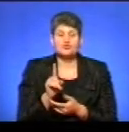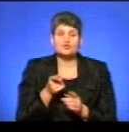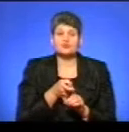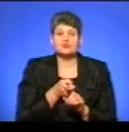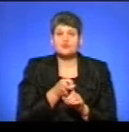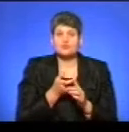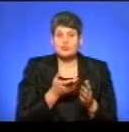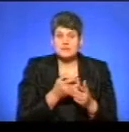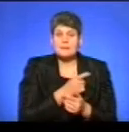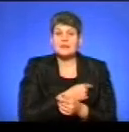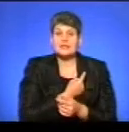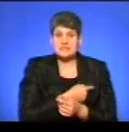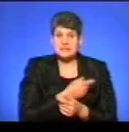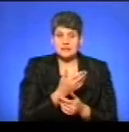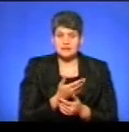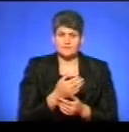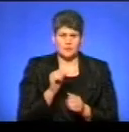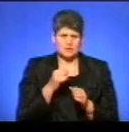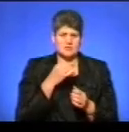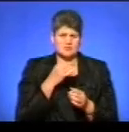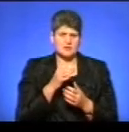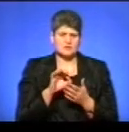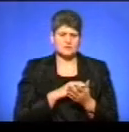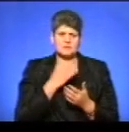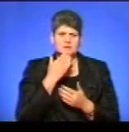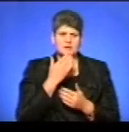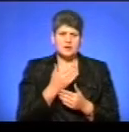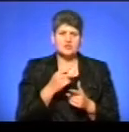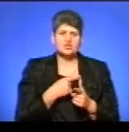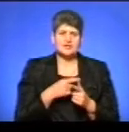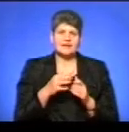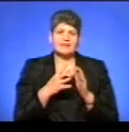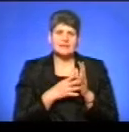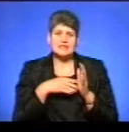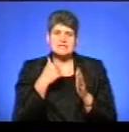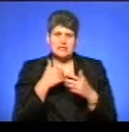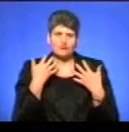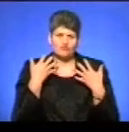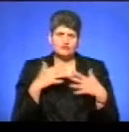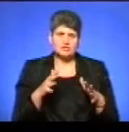медицини... Можна я одразу запитаю, чи на 2019 рік вже